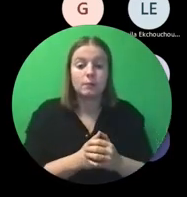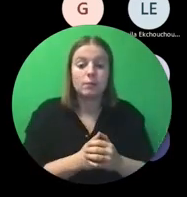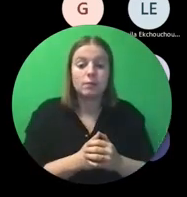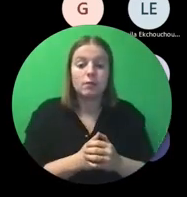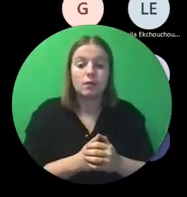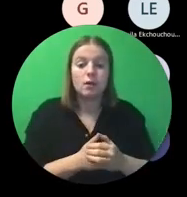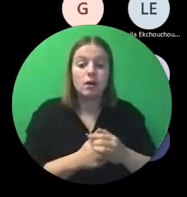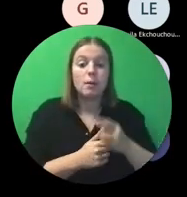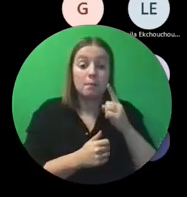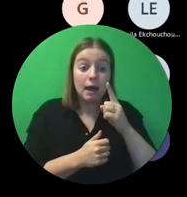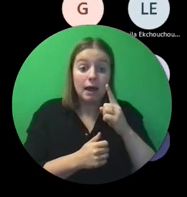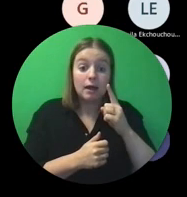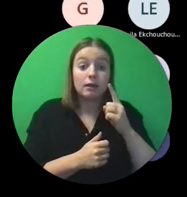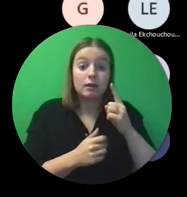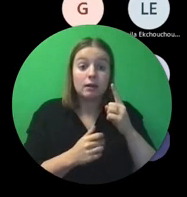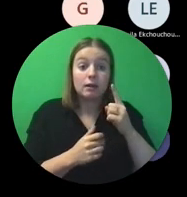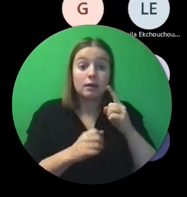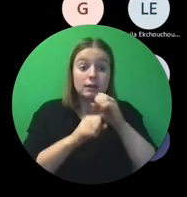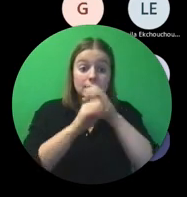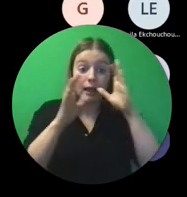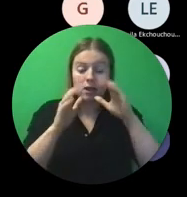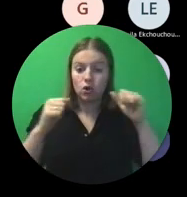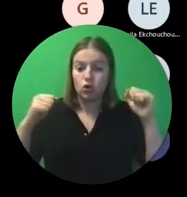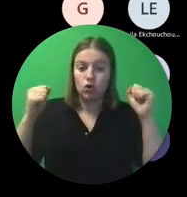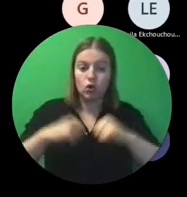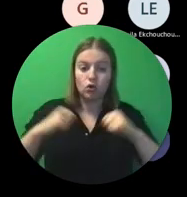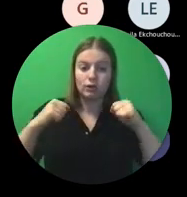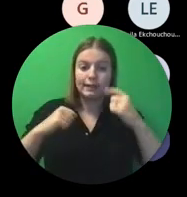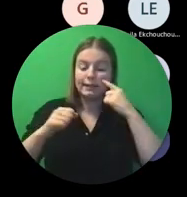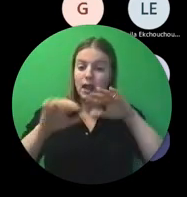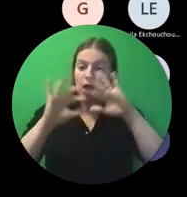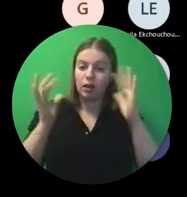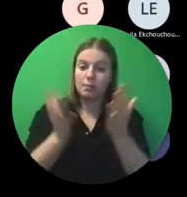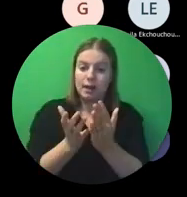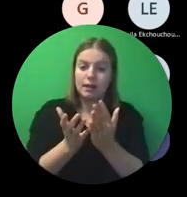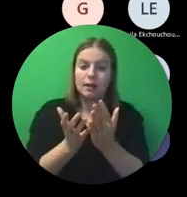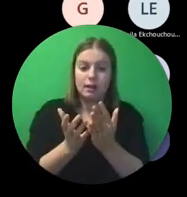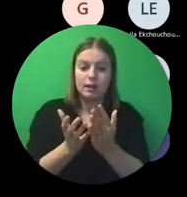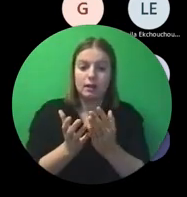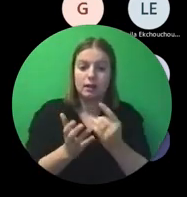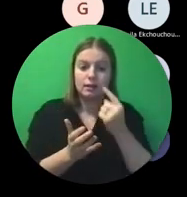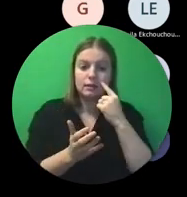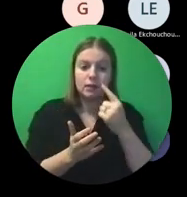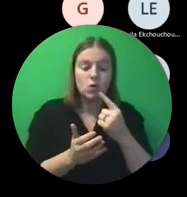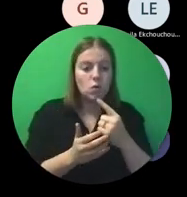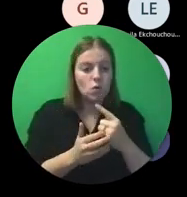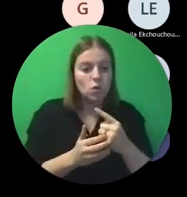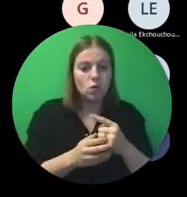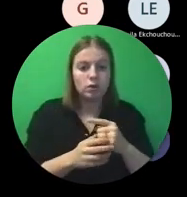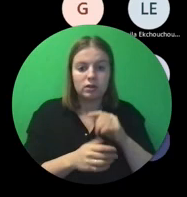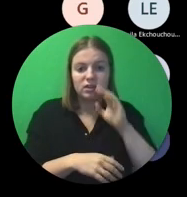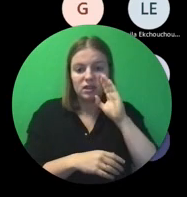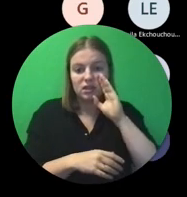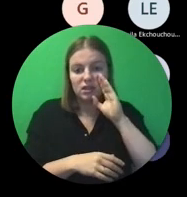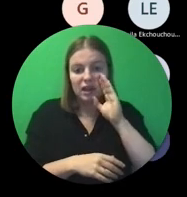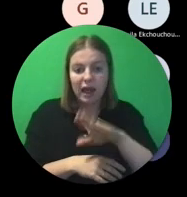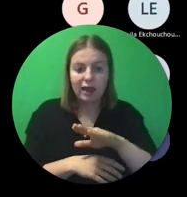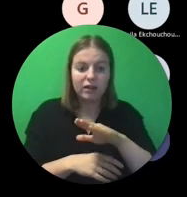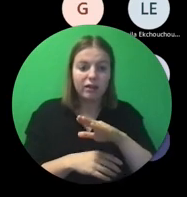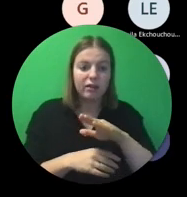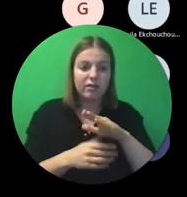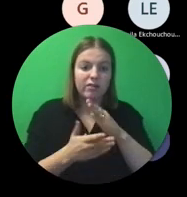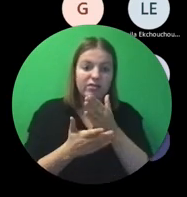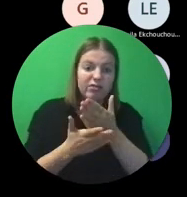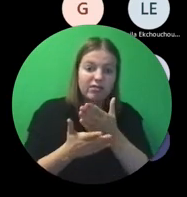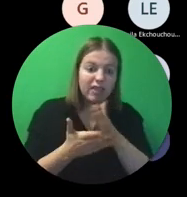Maar bij komend, als de conclusie is in globo, poor, partial or late implementation, van